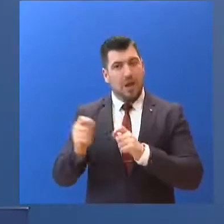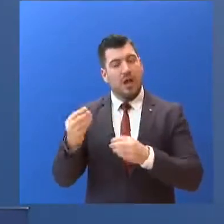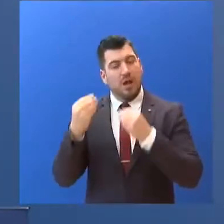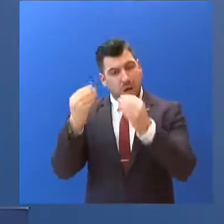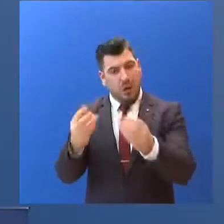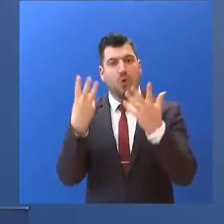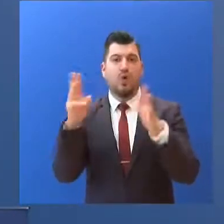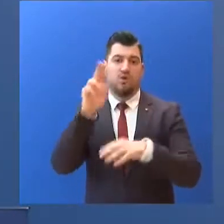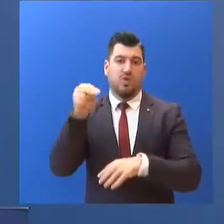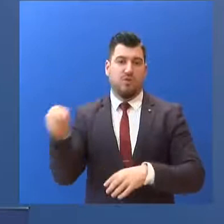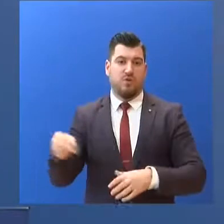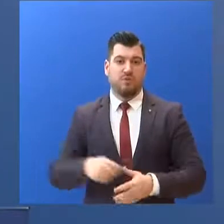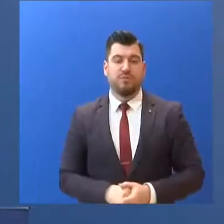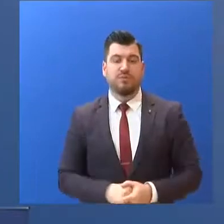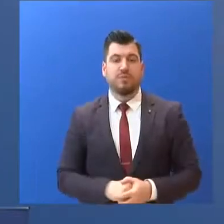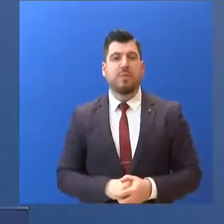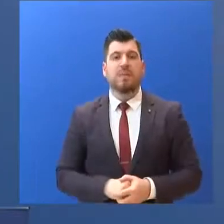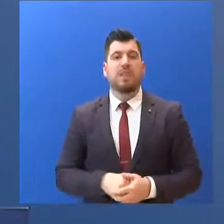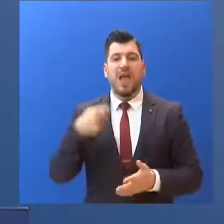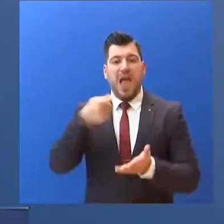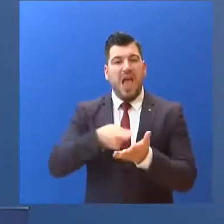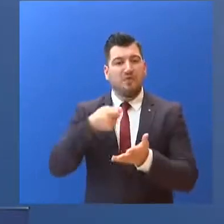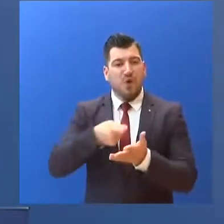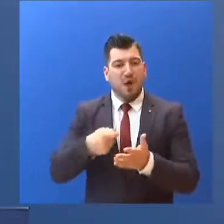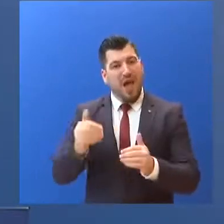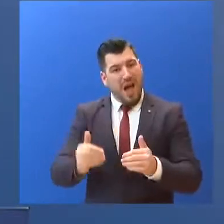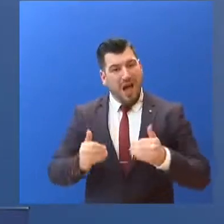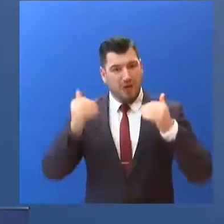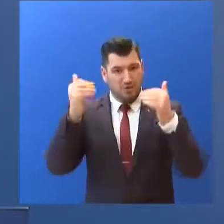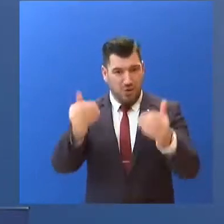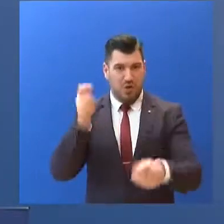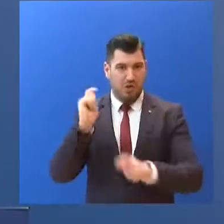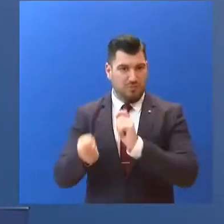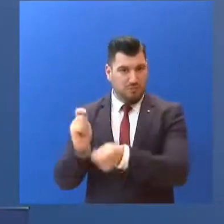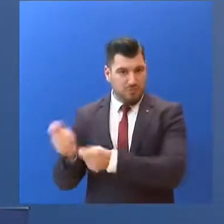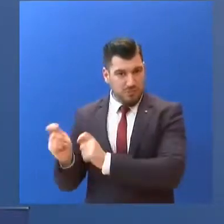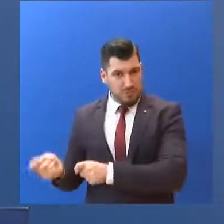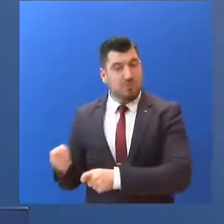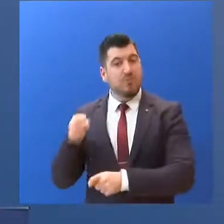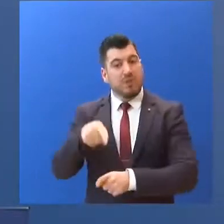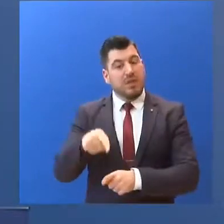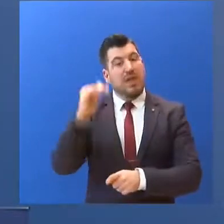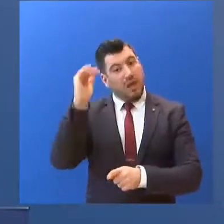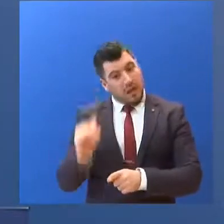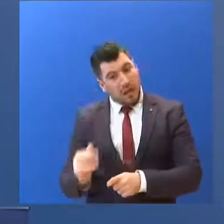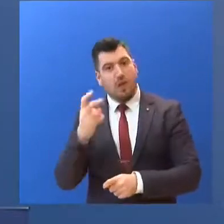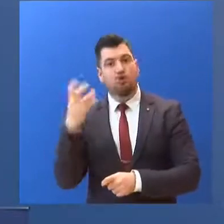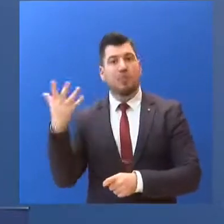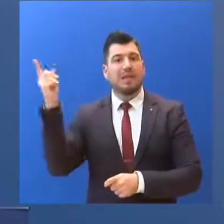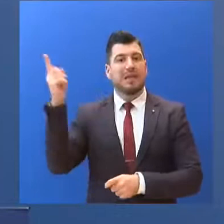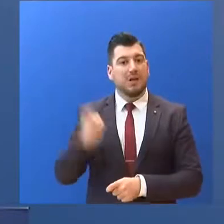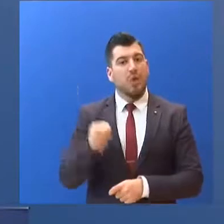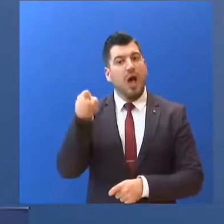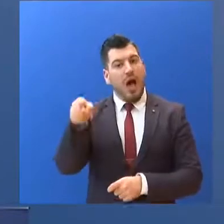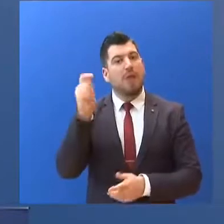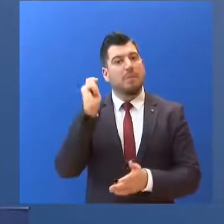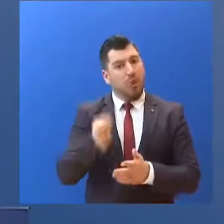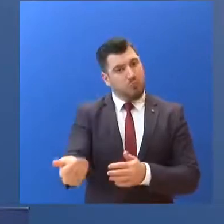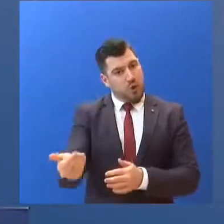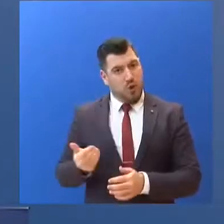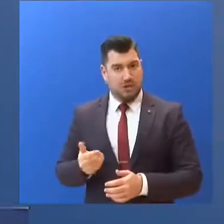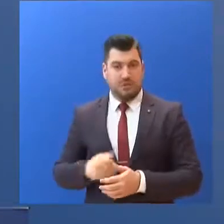Αναστολή πληρωμής οφειλών προς την εφορία... και τα ασφαλιστικά ταμεία... με δυνατότητα έκπτωσης 25%... αν καταβληθούν εμπρόθεσμα.